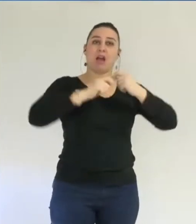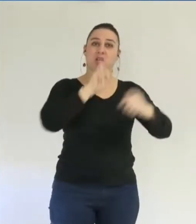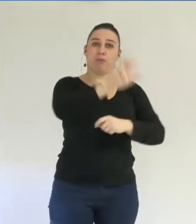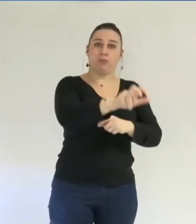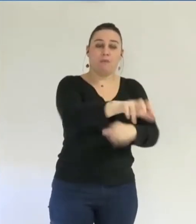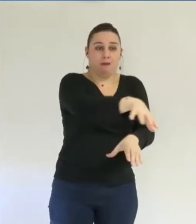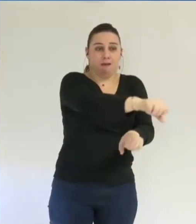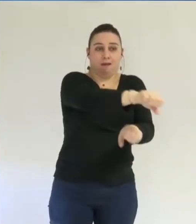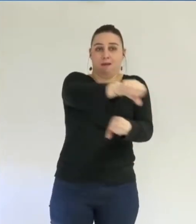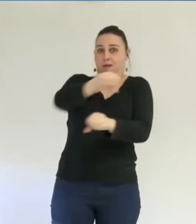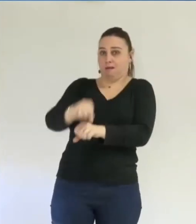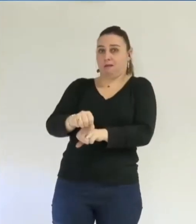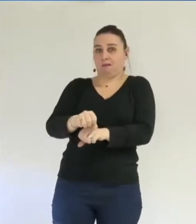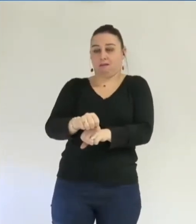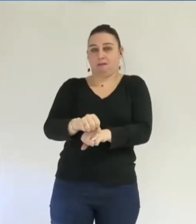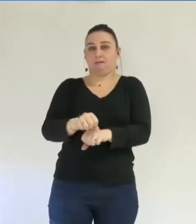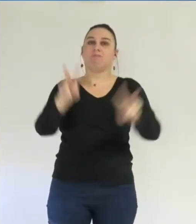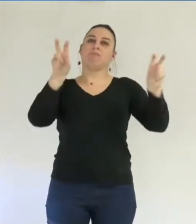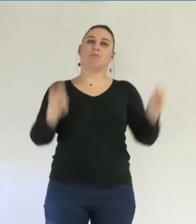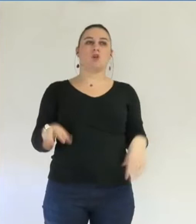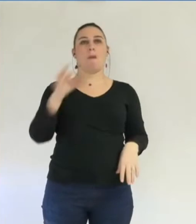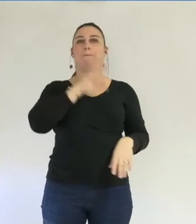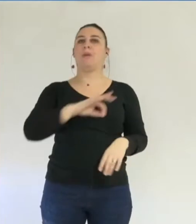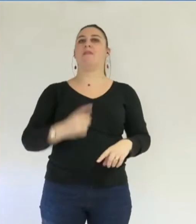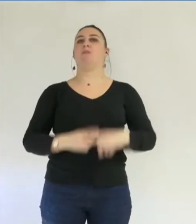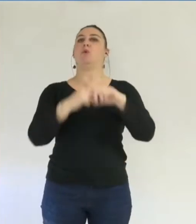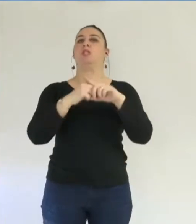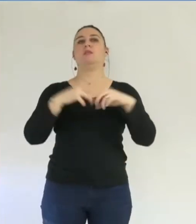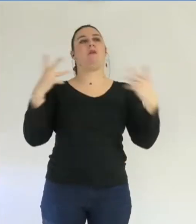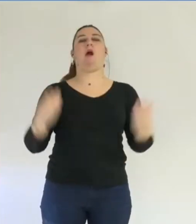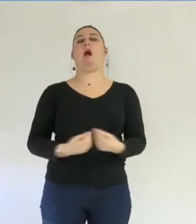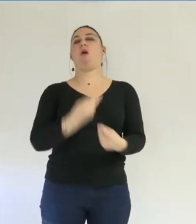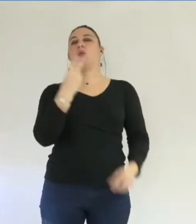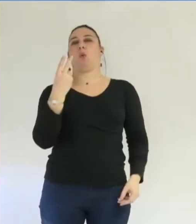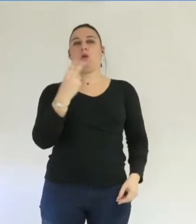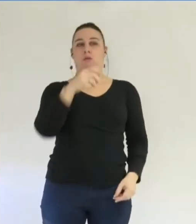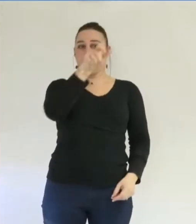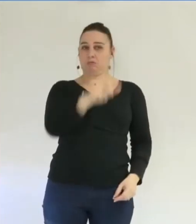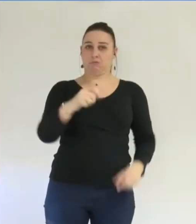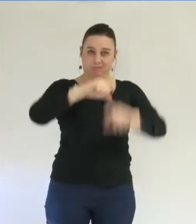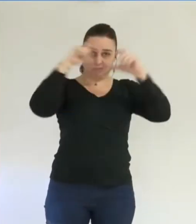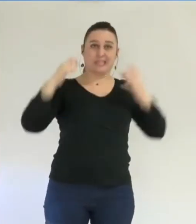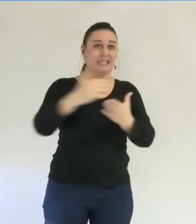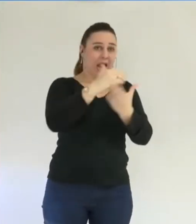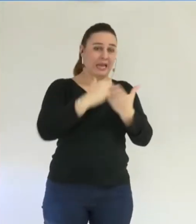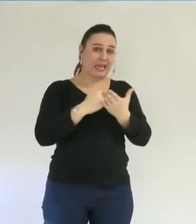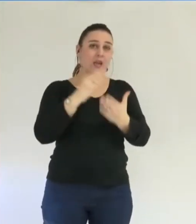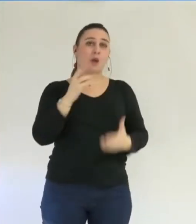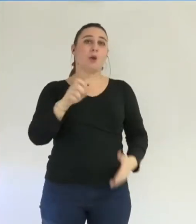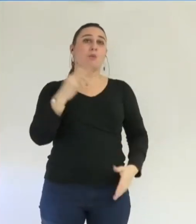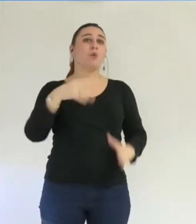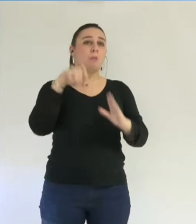qu'il y eu un double bénéfice pour ceux-ci, des qualités de salariés pour des rémunérations brutes mensuelles